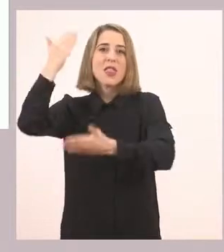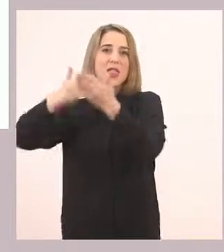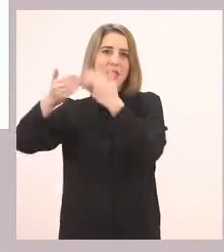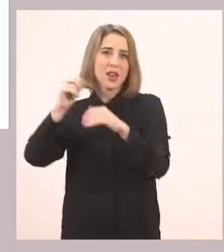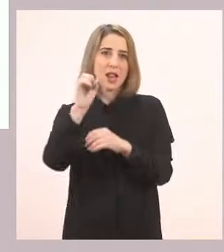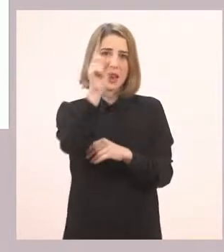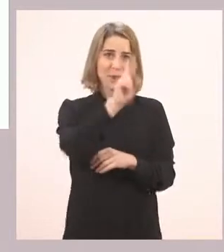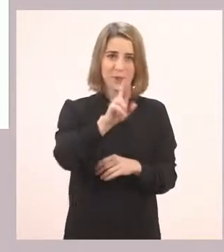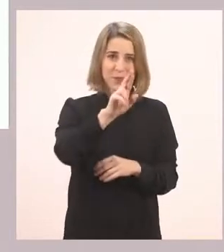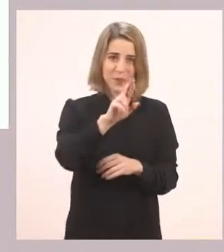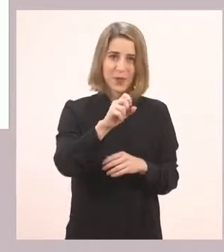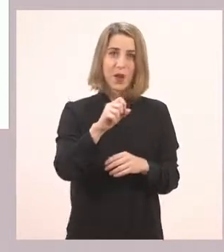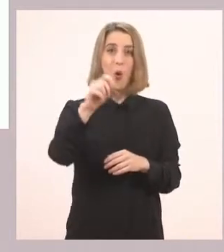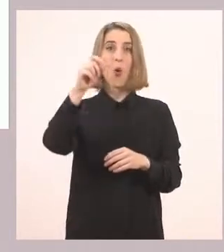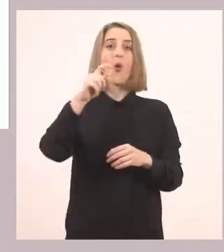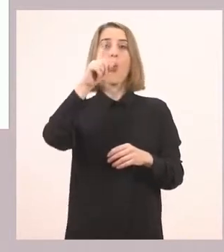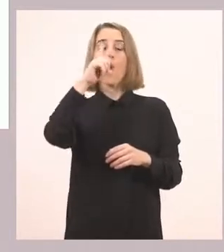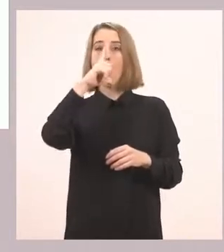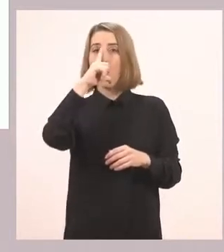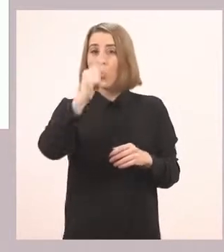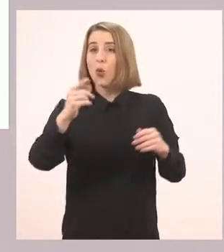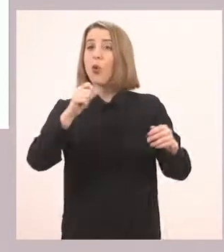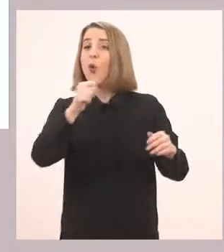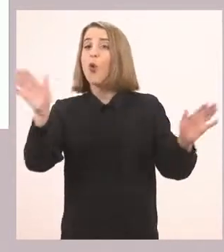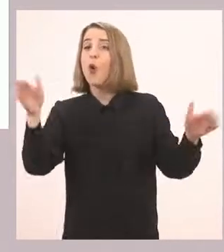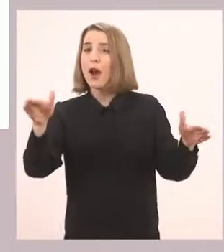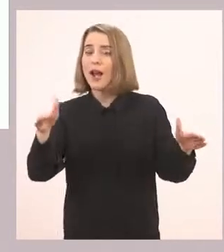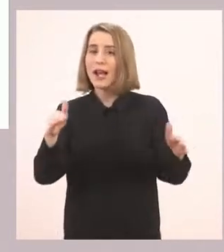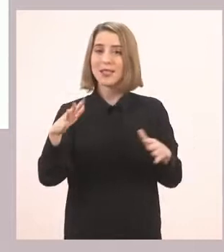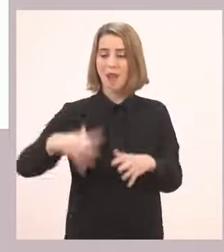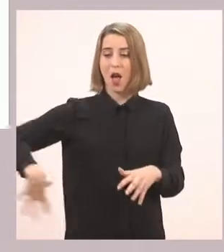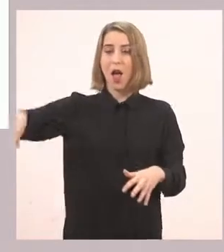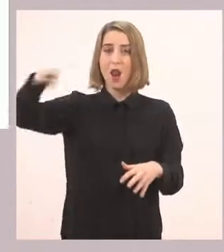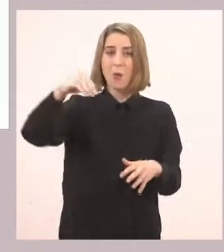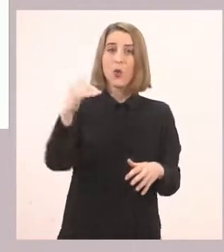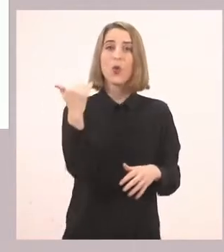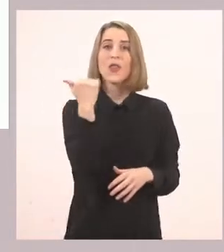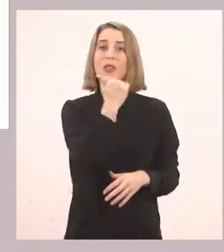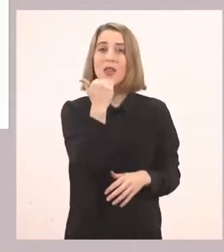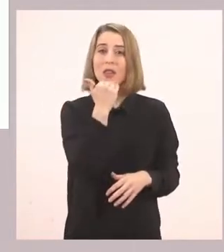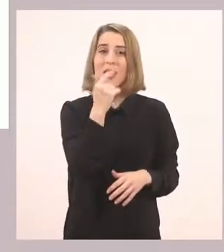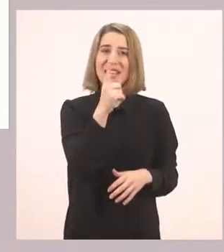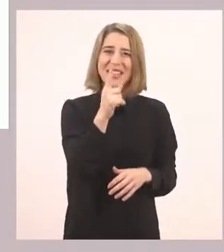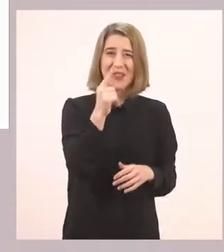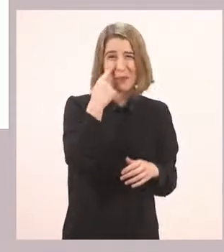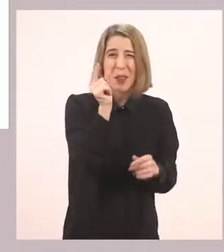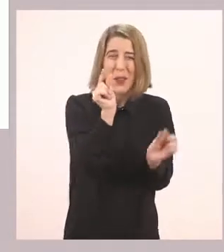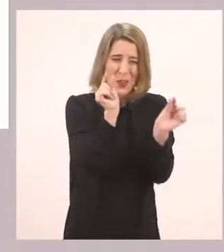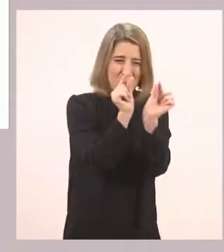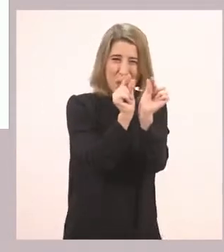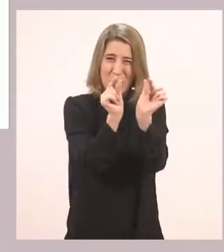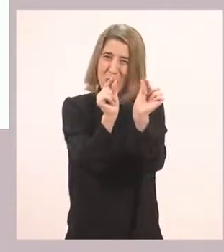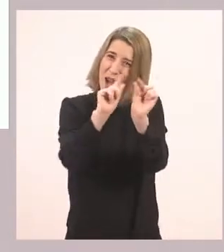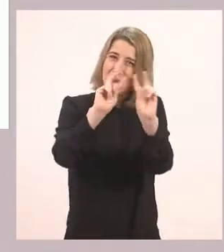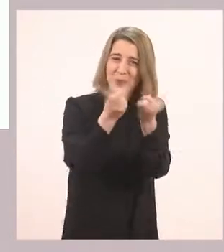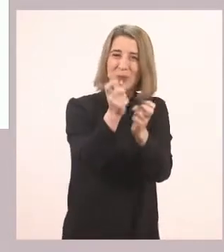ή αλεπού και το τυρί. Το τυρί έχει επίσης. Εδώ πέρα είναι λίγο πολύ μικρά τα γραμματάκια. Θα κυκλώσετε εκεί πέρα το ρ